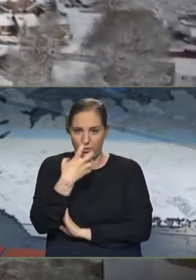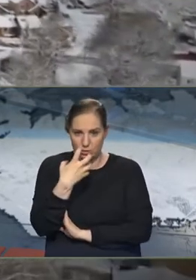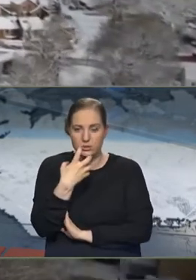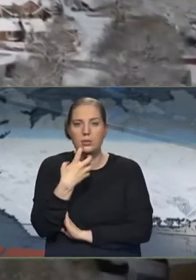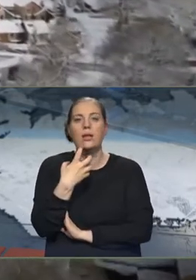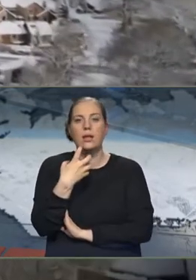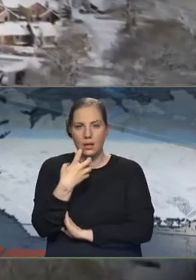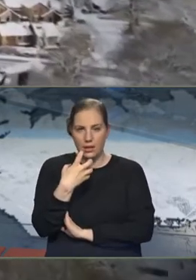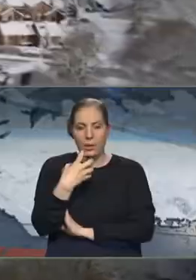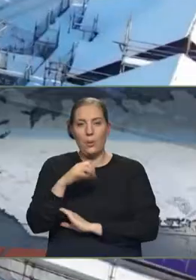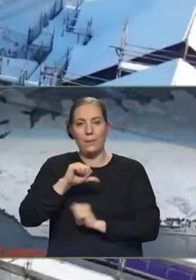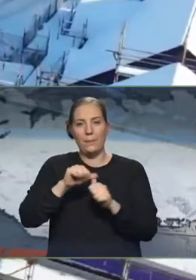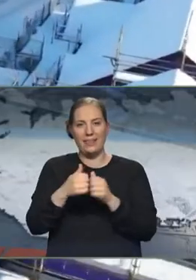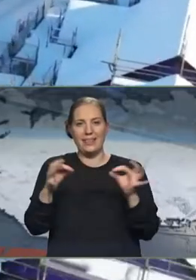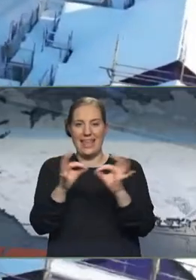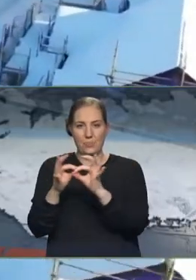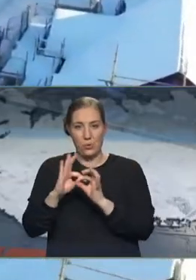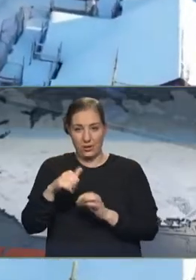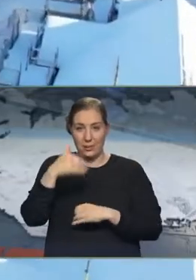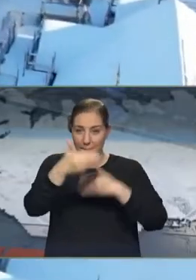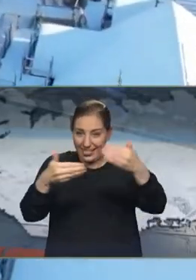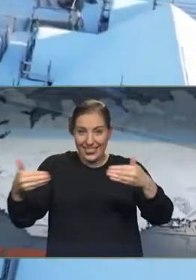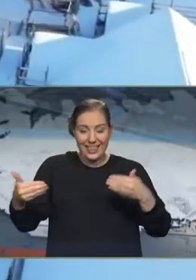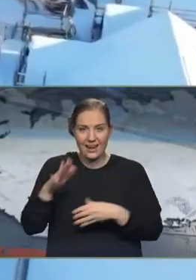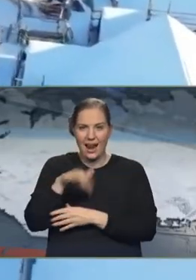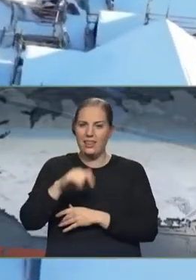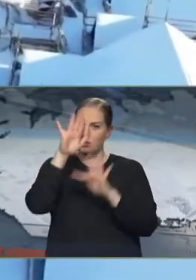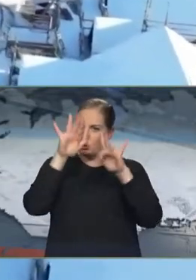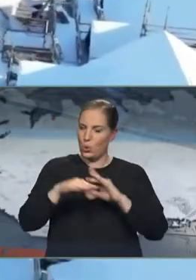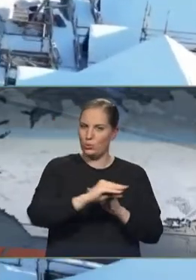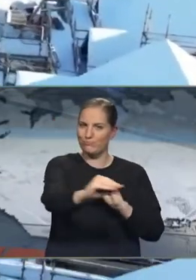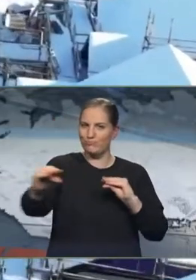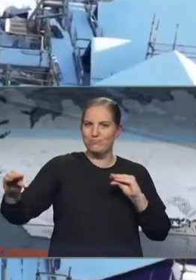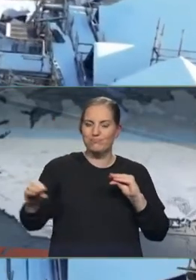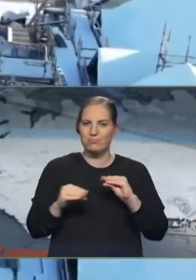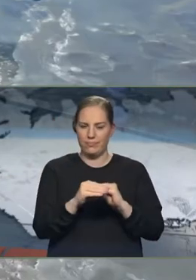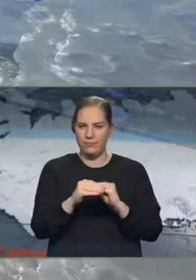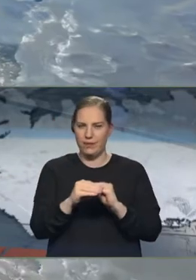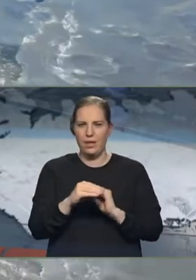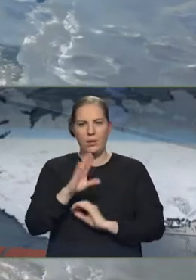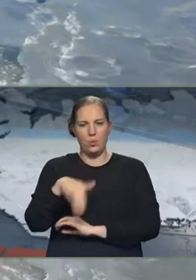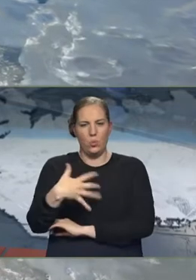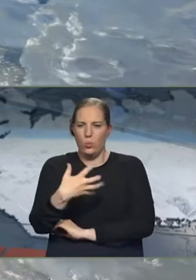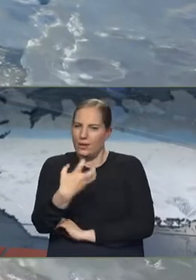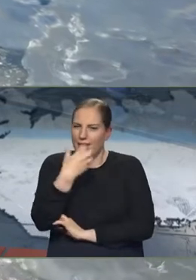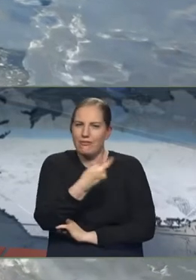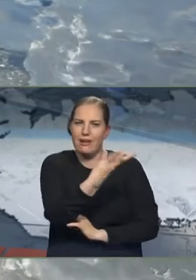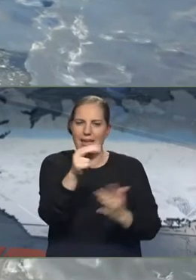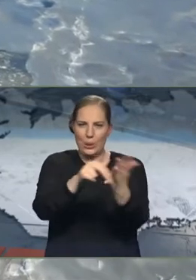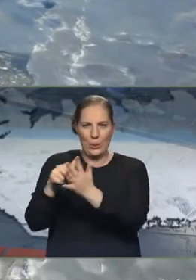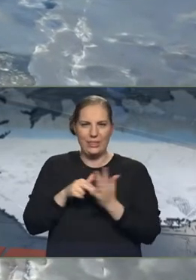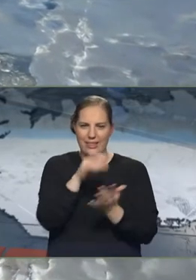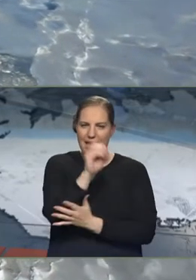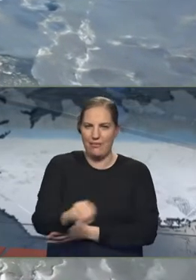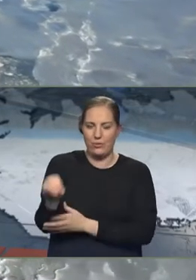réttu fyrir utan Edimborg þar sem þessar myndir eru teknar er einnig snjór yfir öllu. Fimbul kvöldi herjar á fleiri Evrópi búa þessa